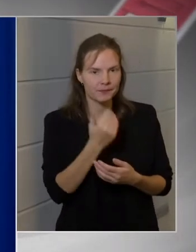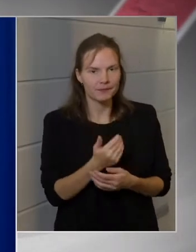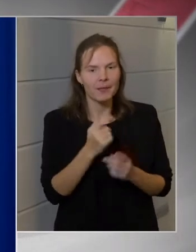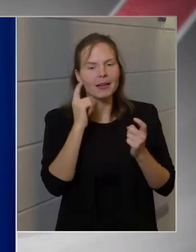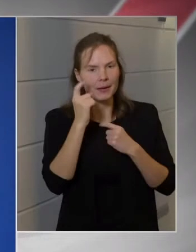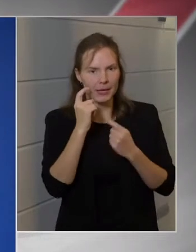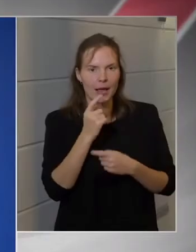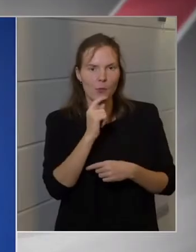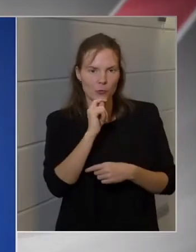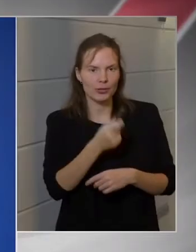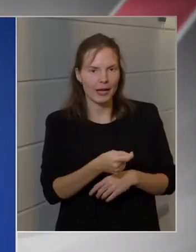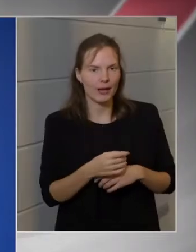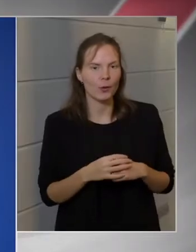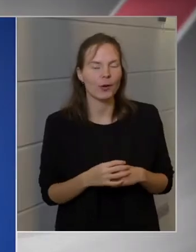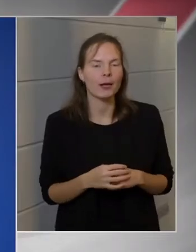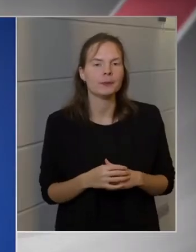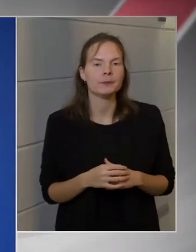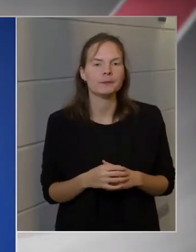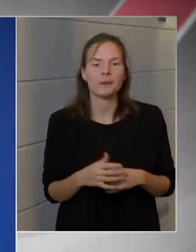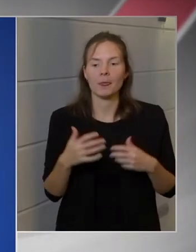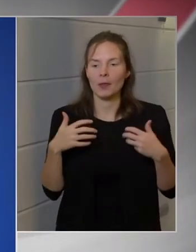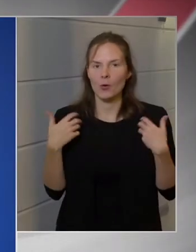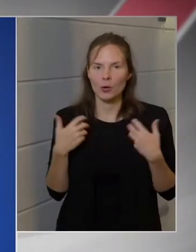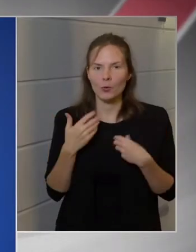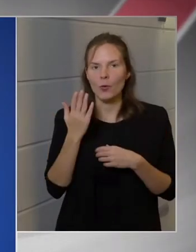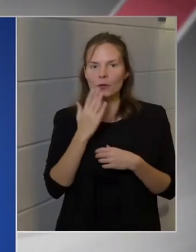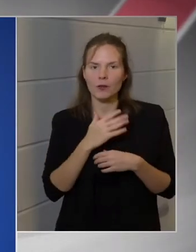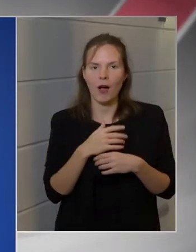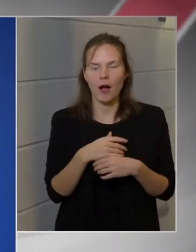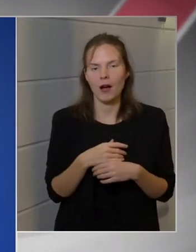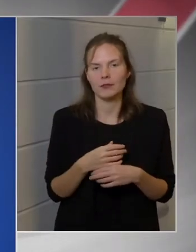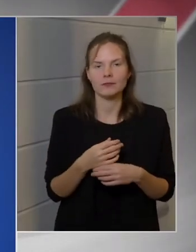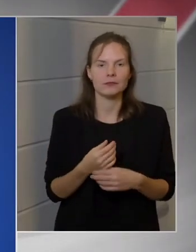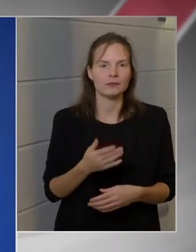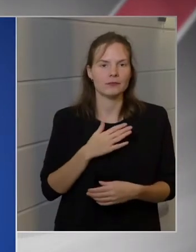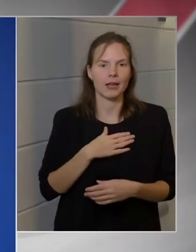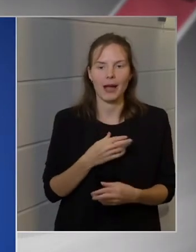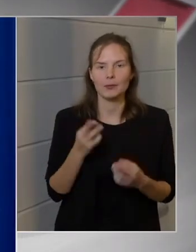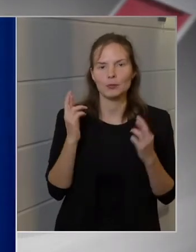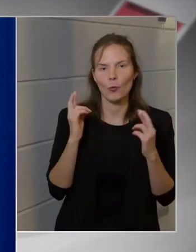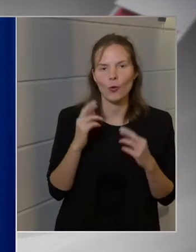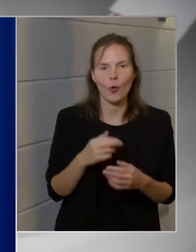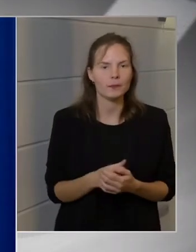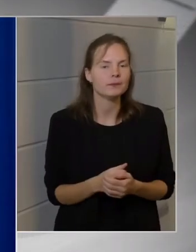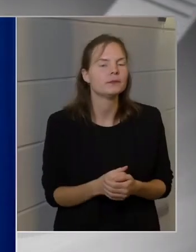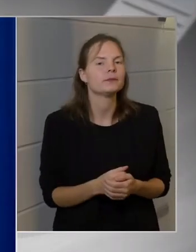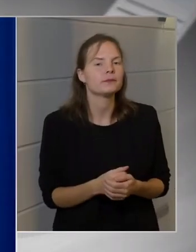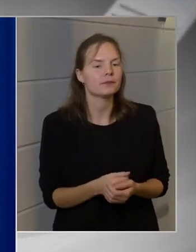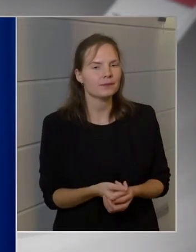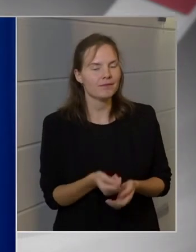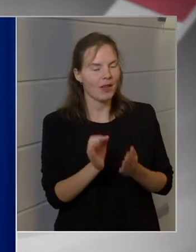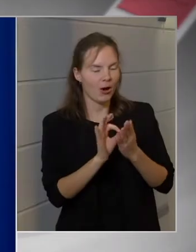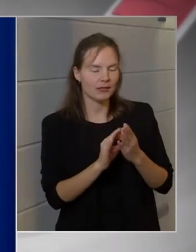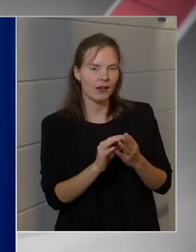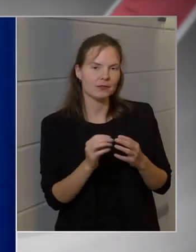Remélem, sikerül. Úrlök, hogyha ő nekünk drukkol, vagy nekem drukkol. Az adatnyilvánosságnak.